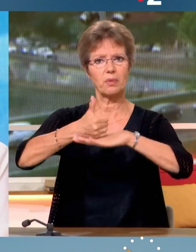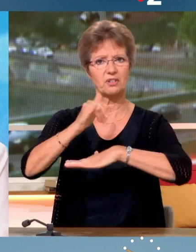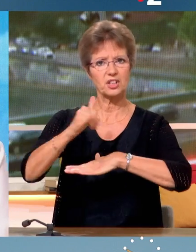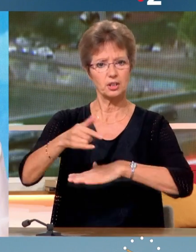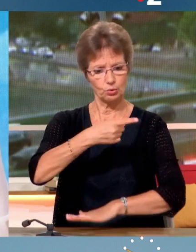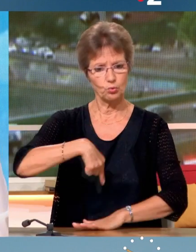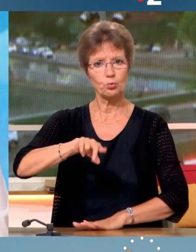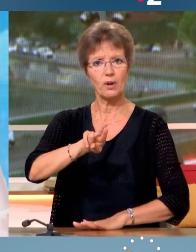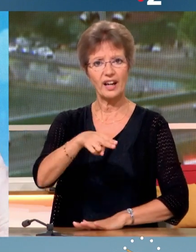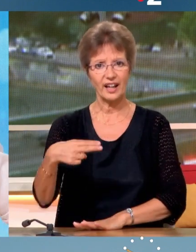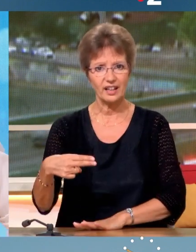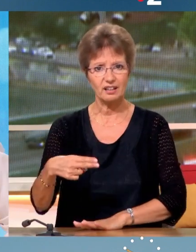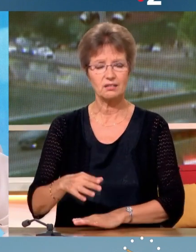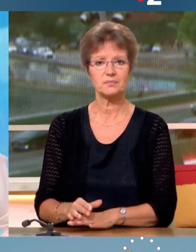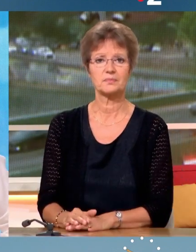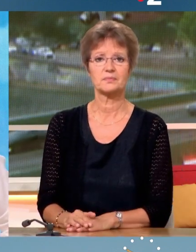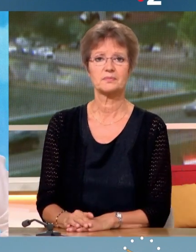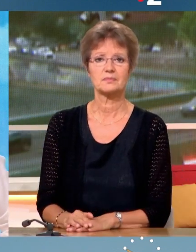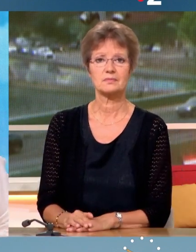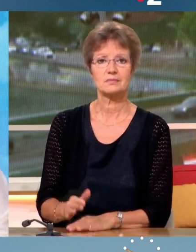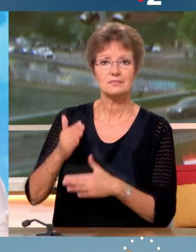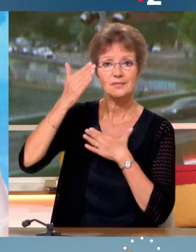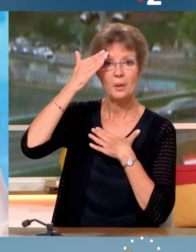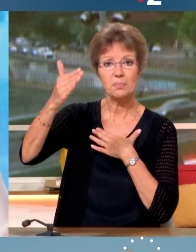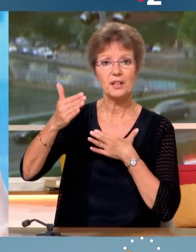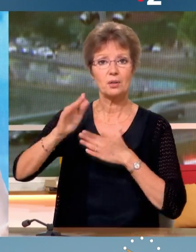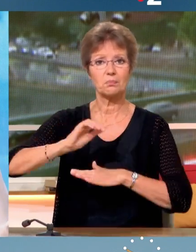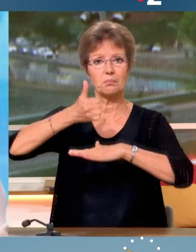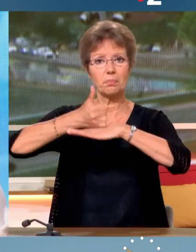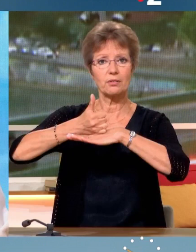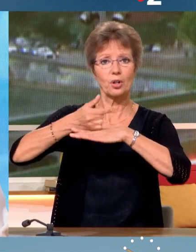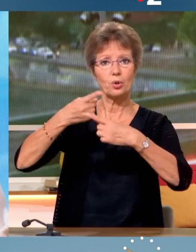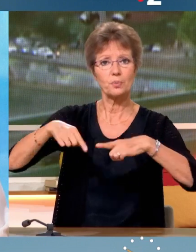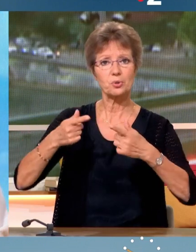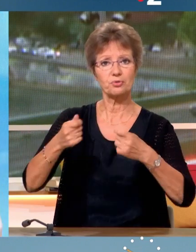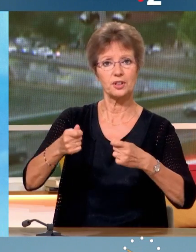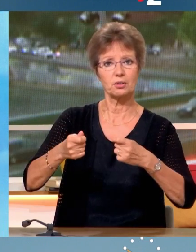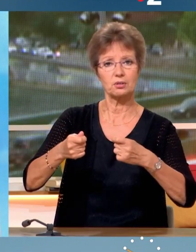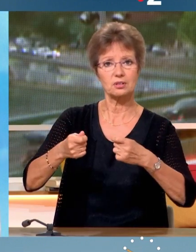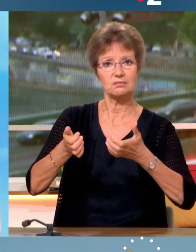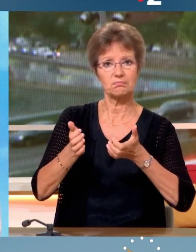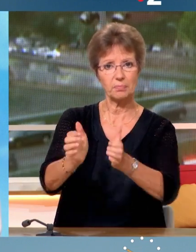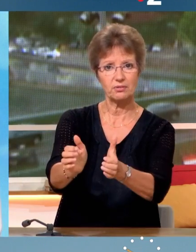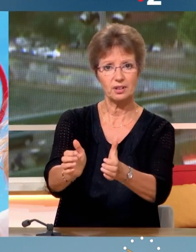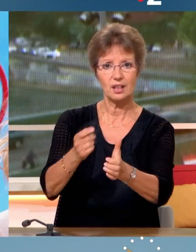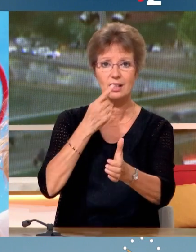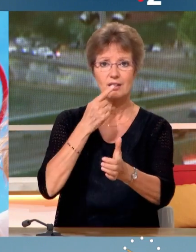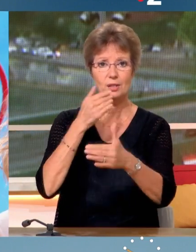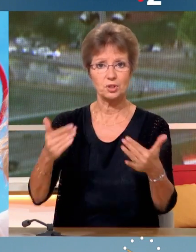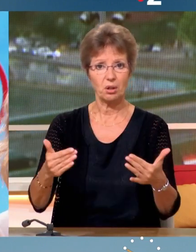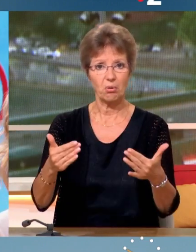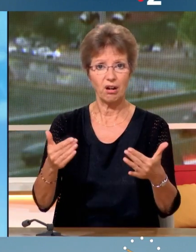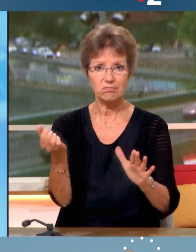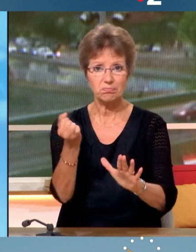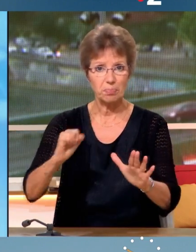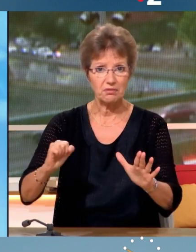priver le Rassemblement national de la présidence de la Commission des finances serait, je veux dire, un non-respect de l'esprit des institutions.